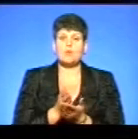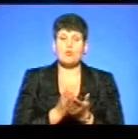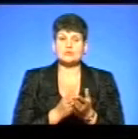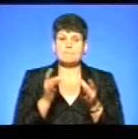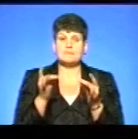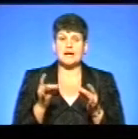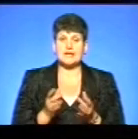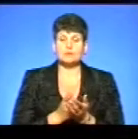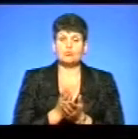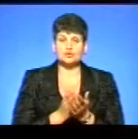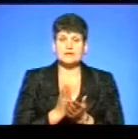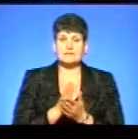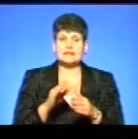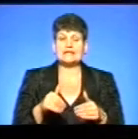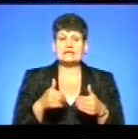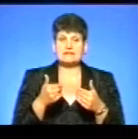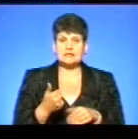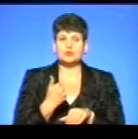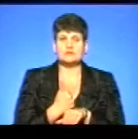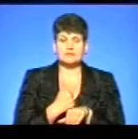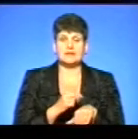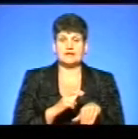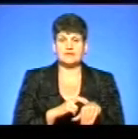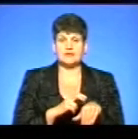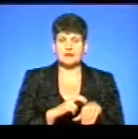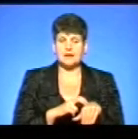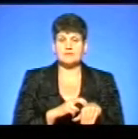пакету послуг, які мають надаватися головними лікарями